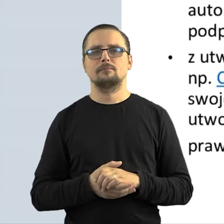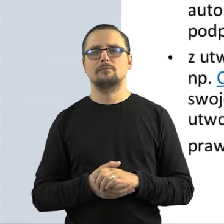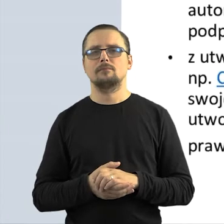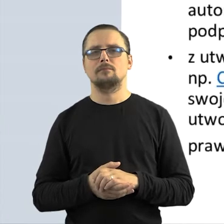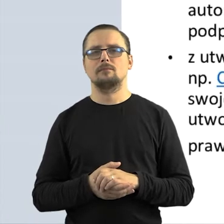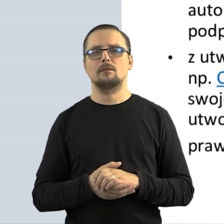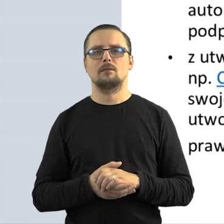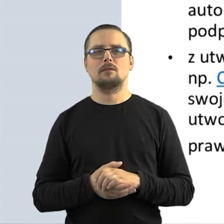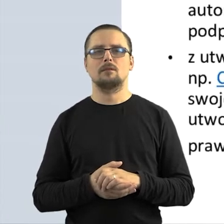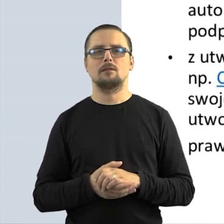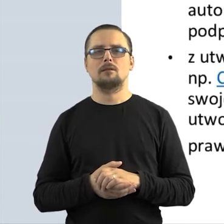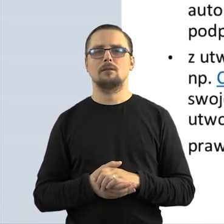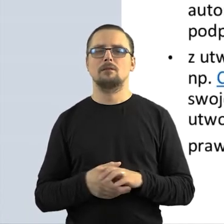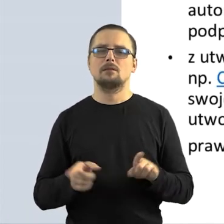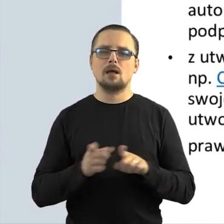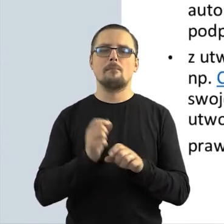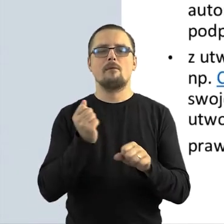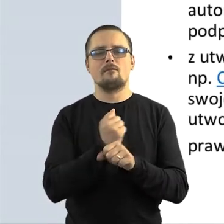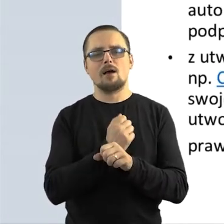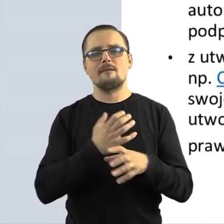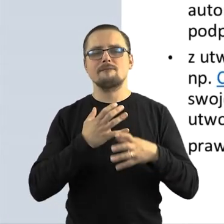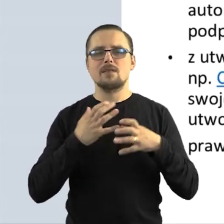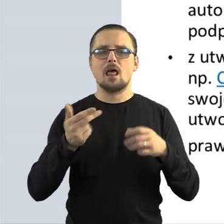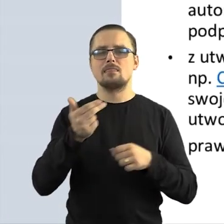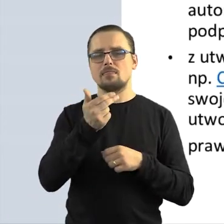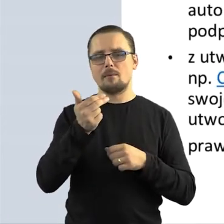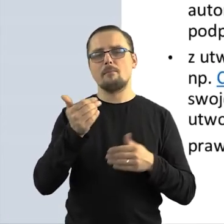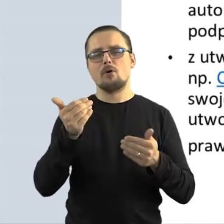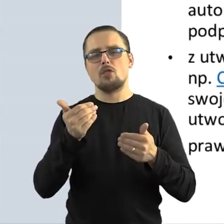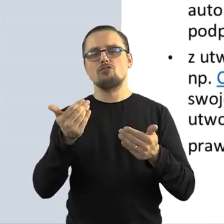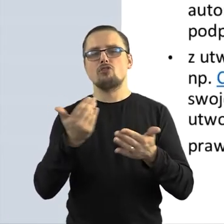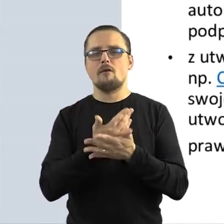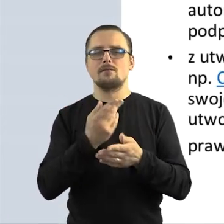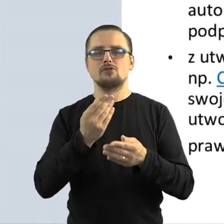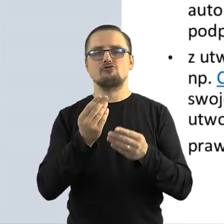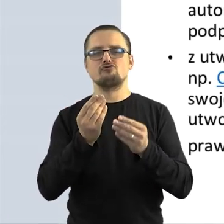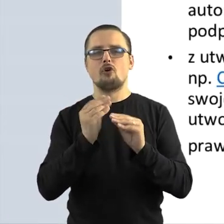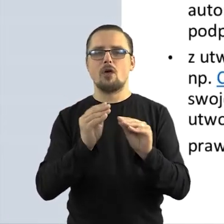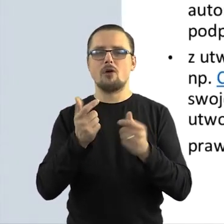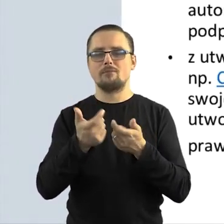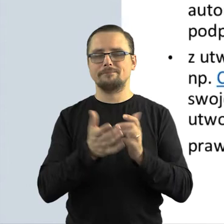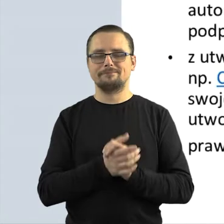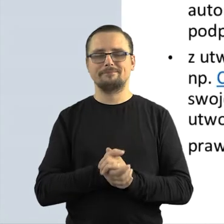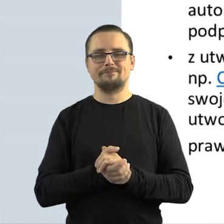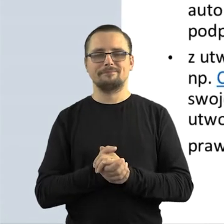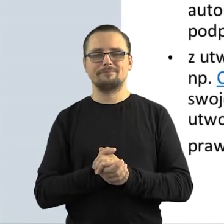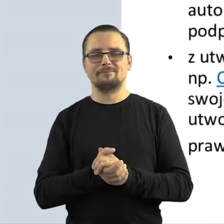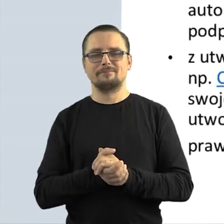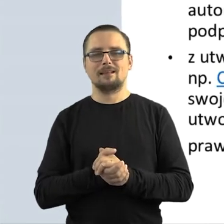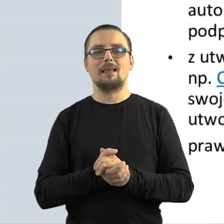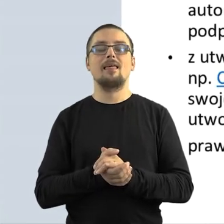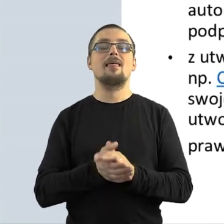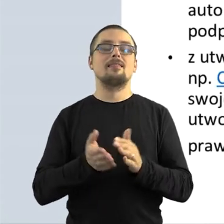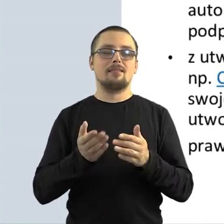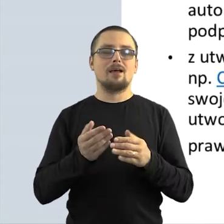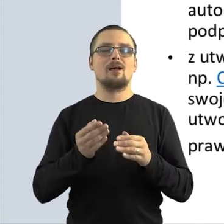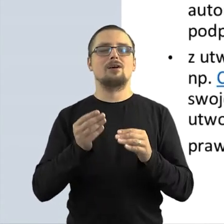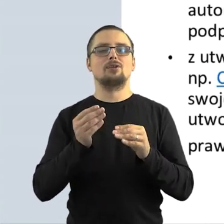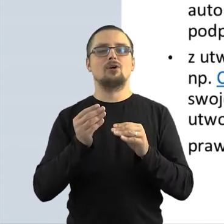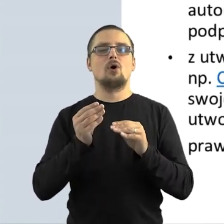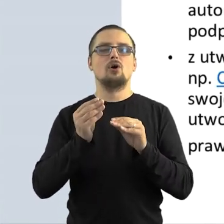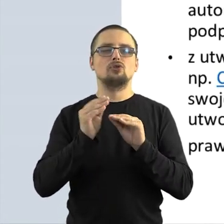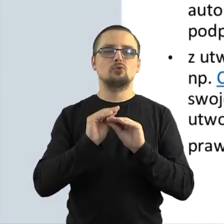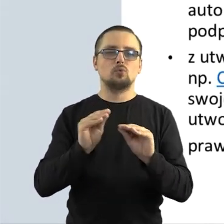Tutaj temat rzeka, na ten temat moglibyśmy mieć kolejne szkolenie. Mogą Państwo korzystać z utworów, które są udostępnione na licencji Creative